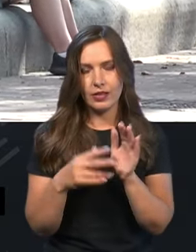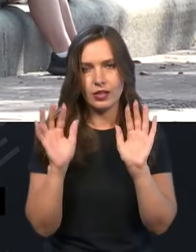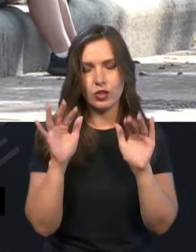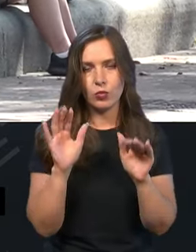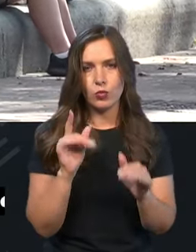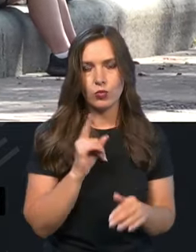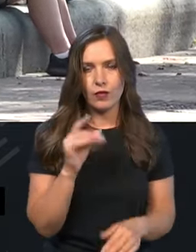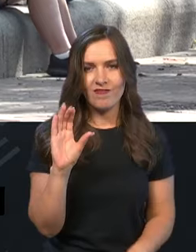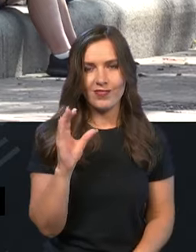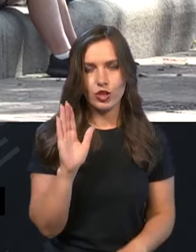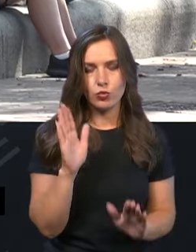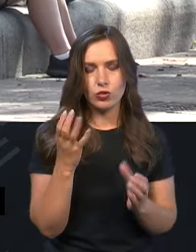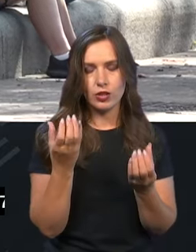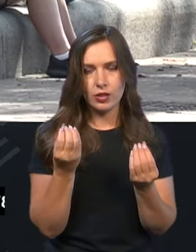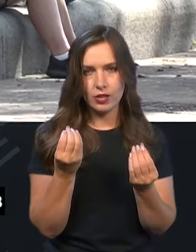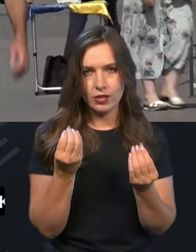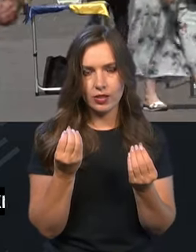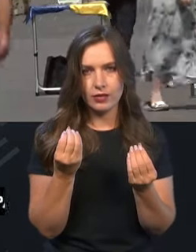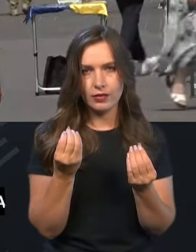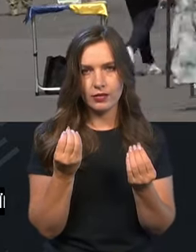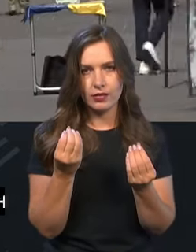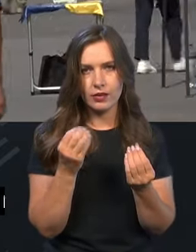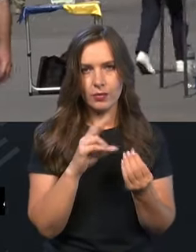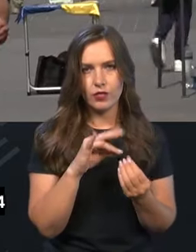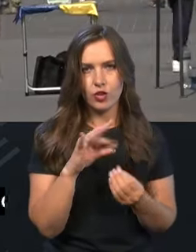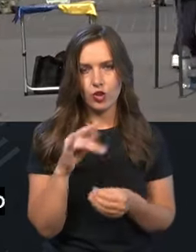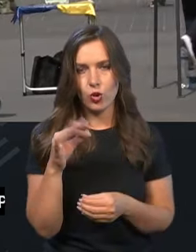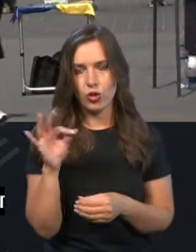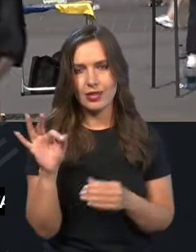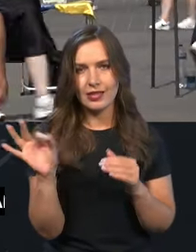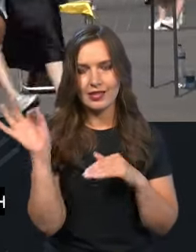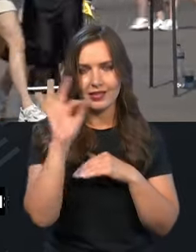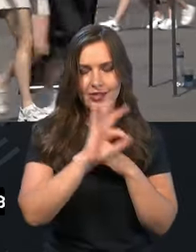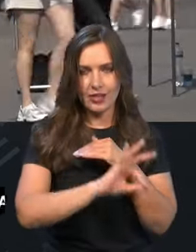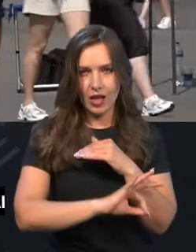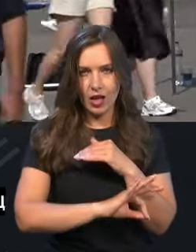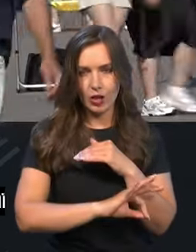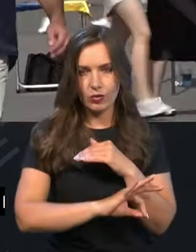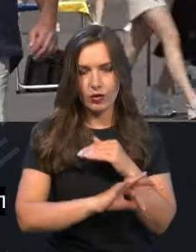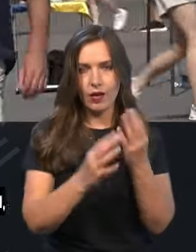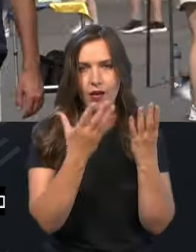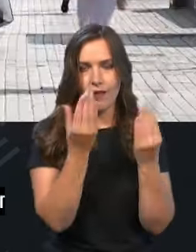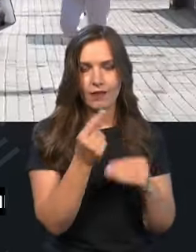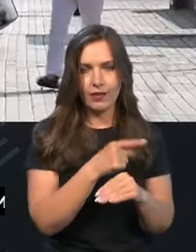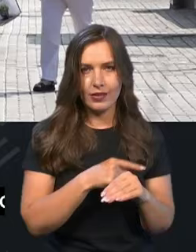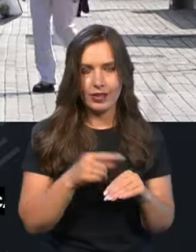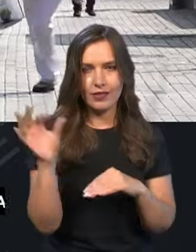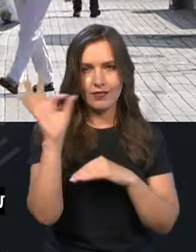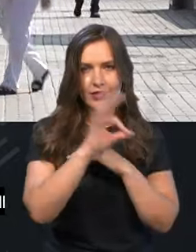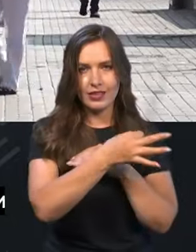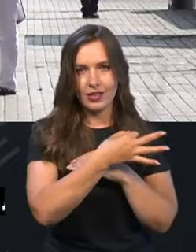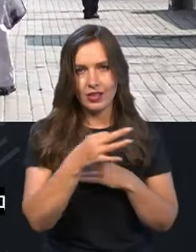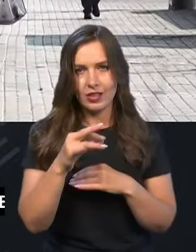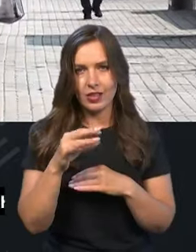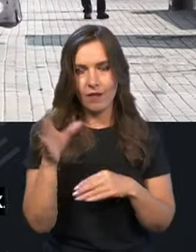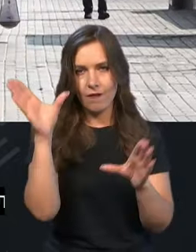середу буде проходити ще атмосферний фронт з північного заходу. В середу це він буде в денні години у західних областях, потім в